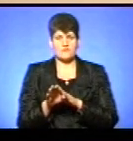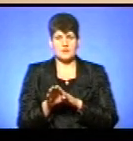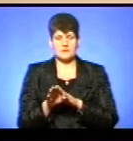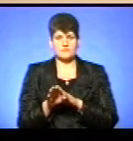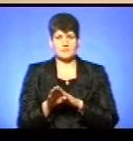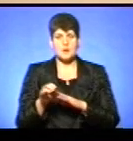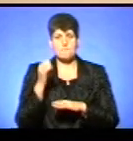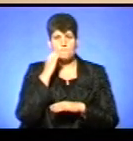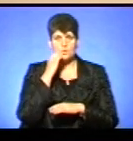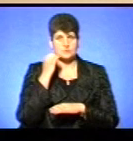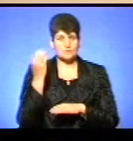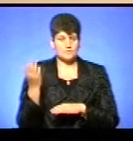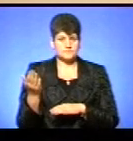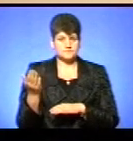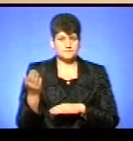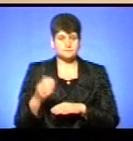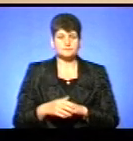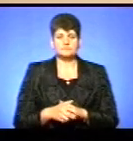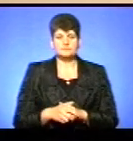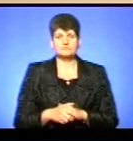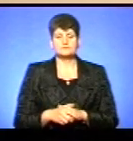Московському патріарху.